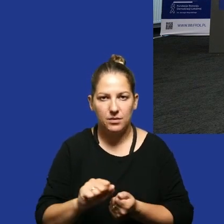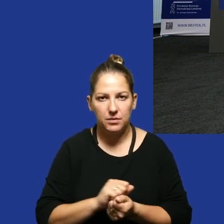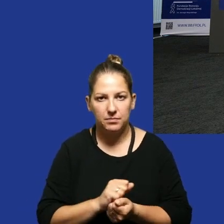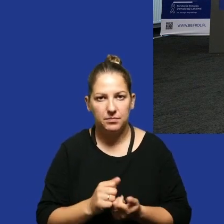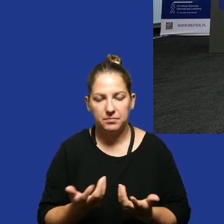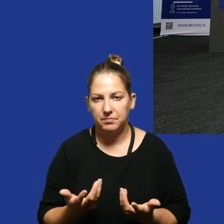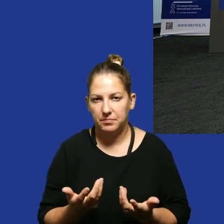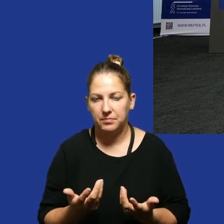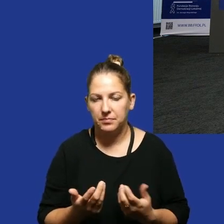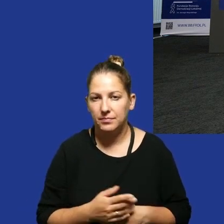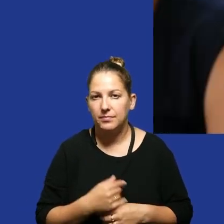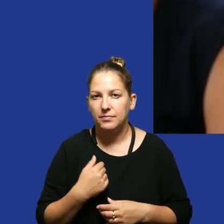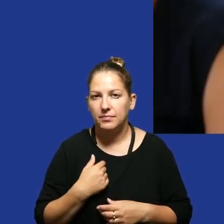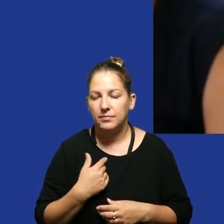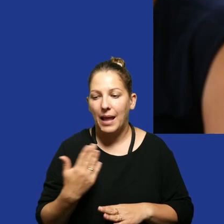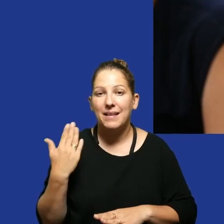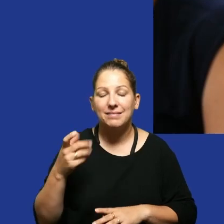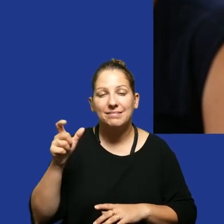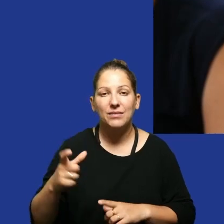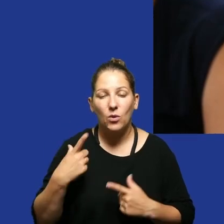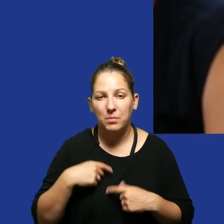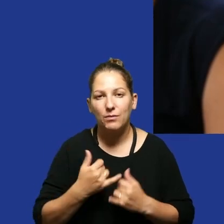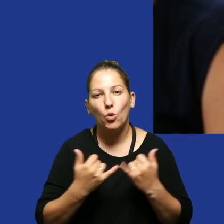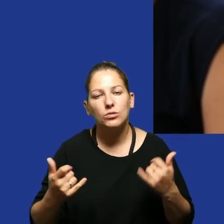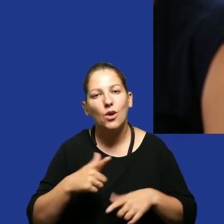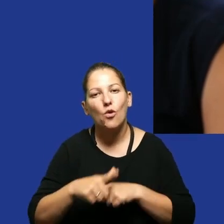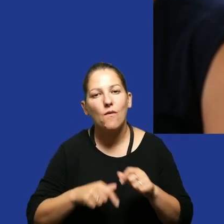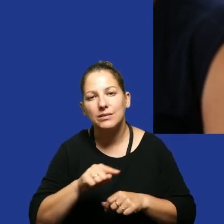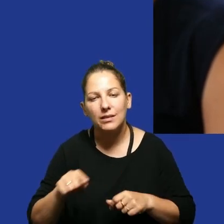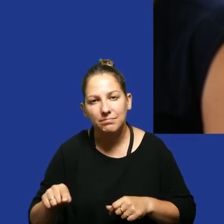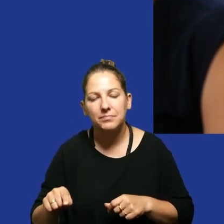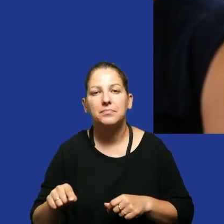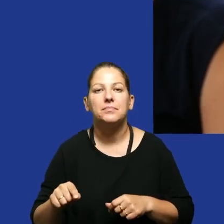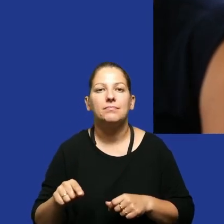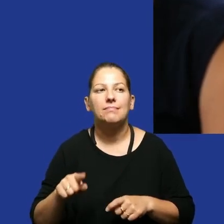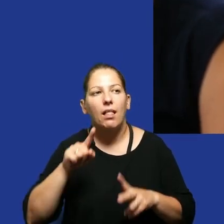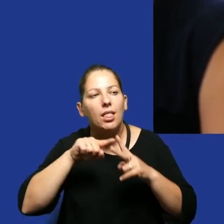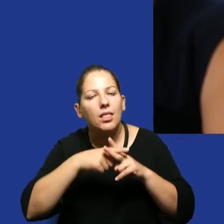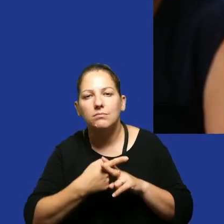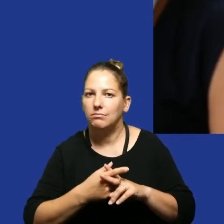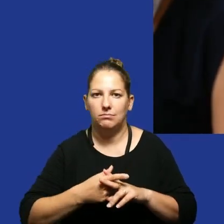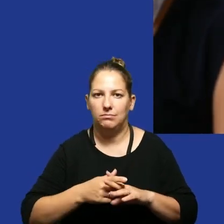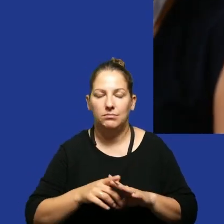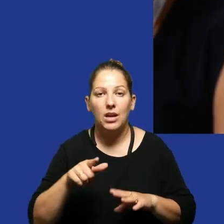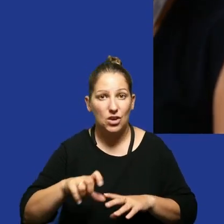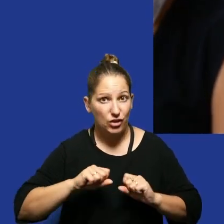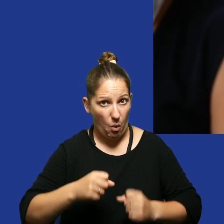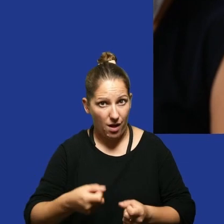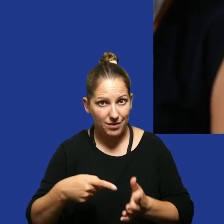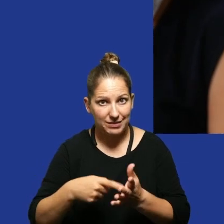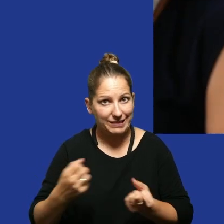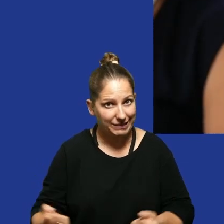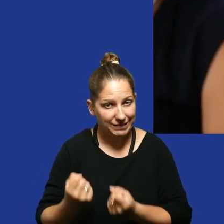Jak wiemy, że też mówili tu poprzedmówcy o różnych narzędziach inwigilacyjnych. Czy to właśnie tego typu działalność, z którą